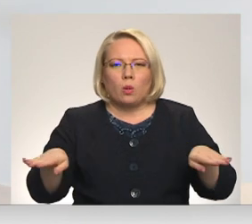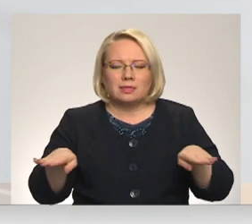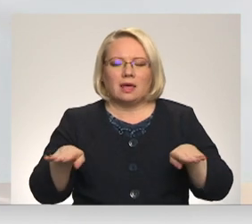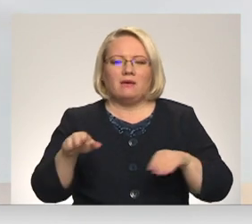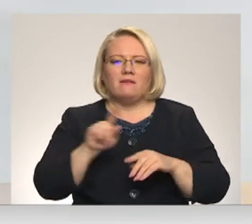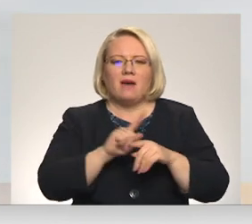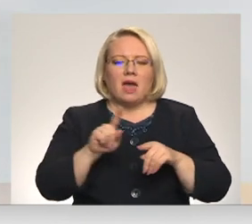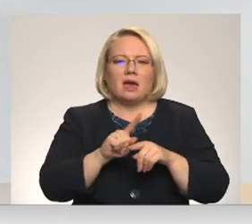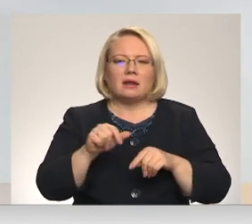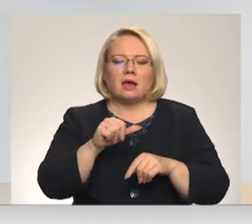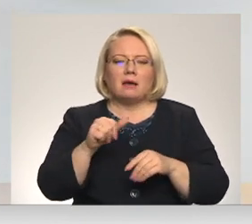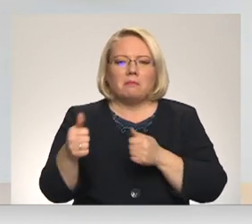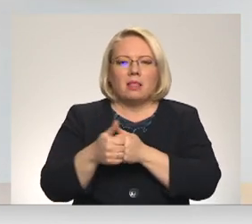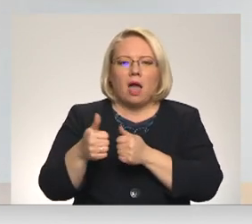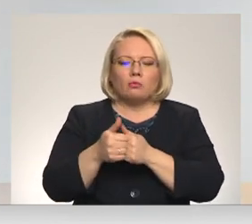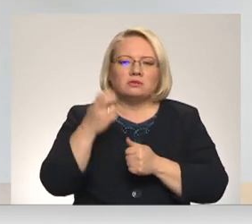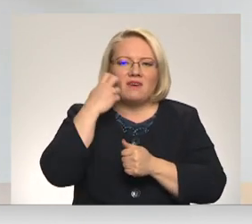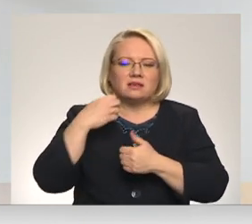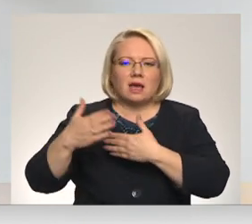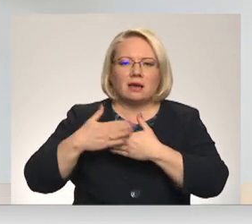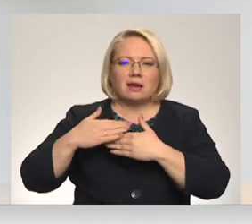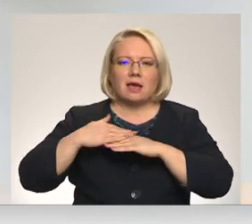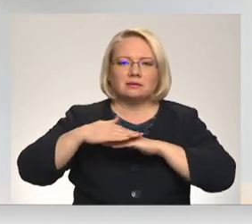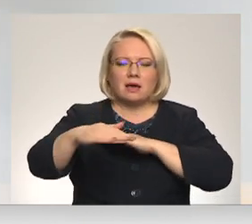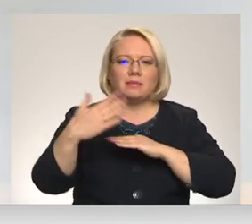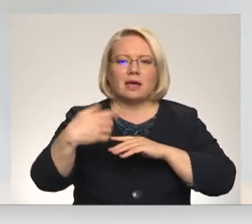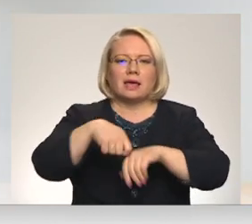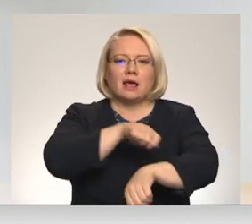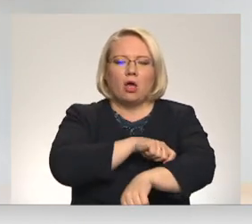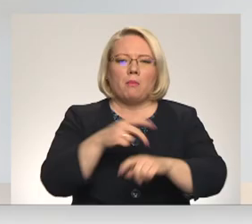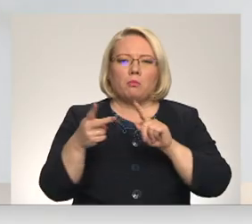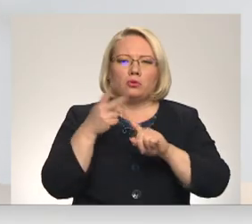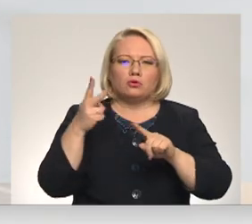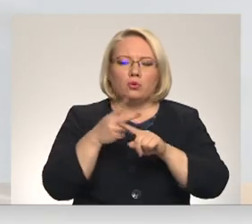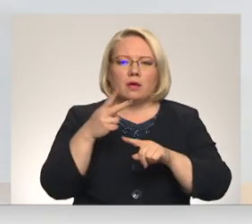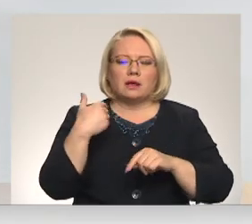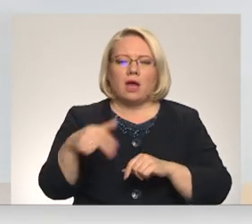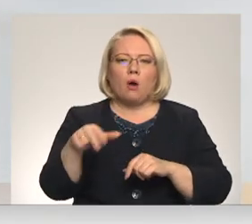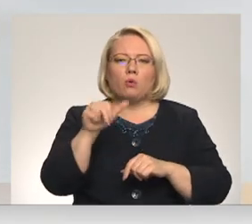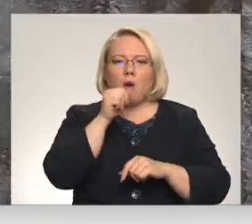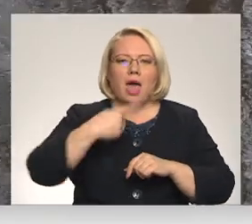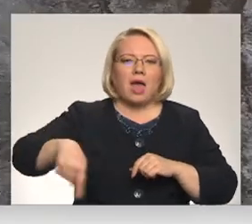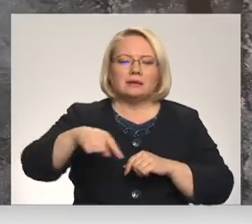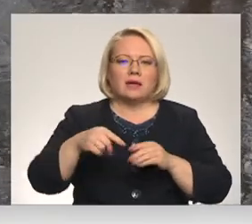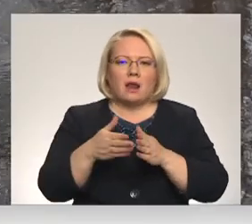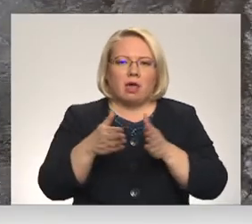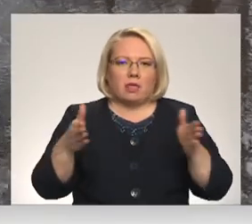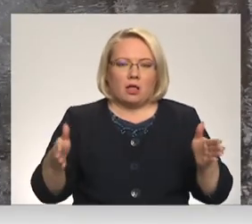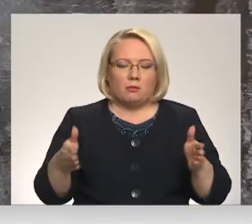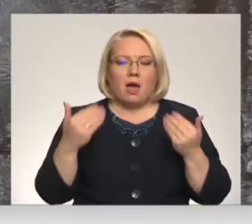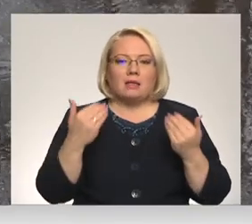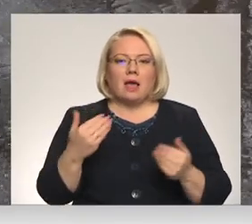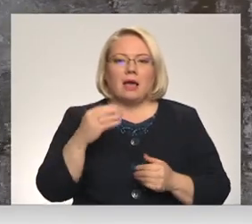veco krastu, kas tagad jau ir kilometru pusotru divu no ezera atālumā. Engures ezera